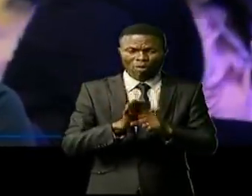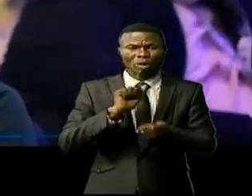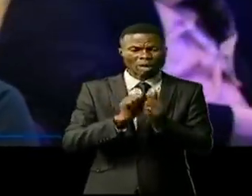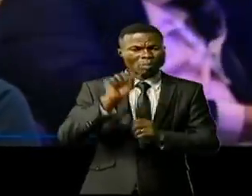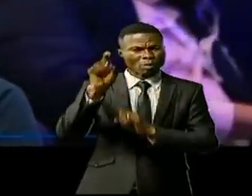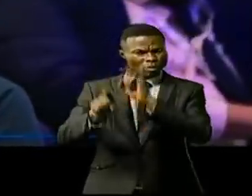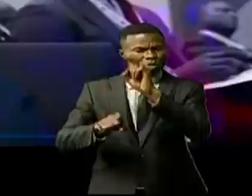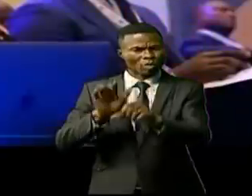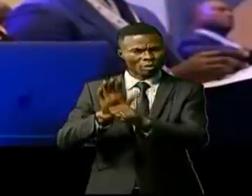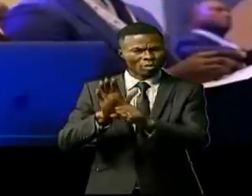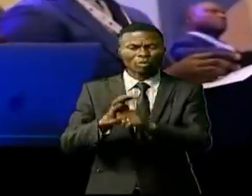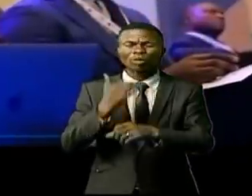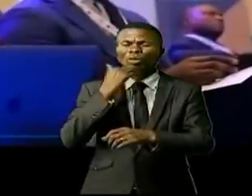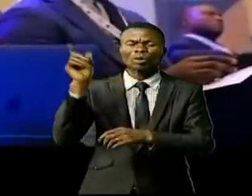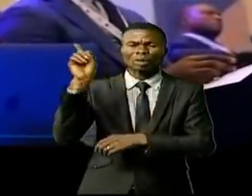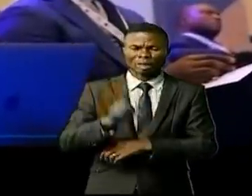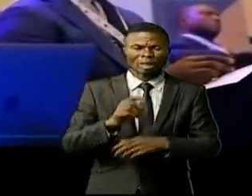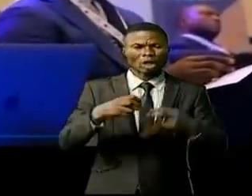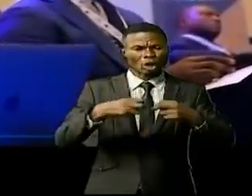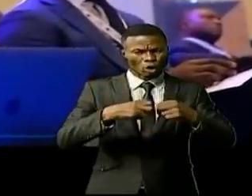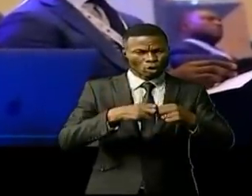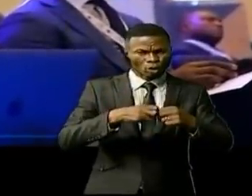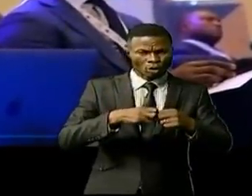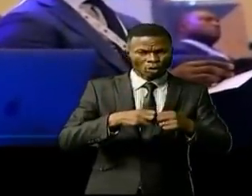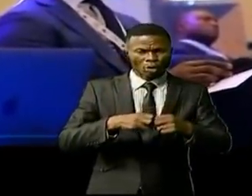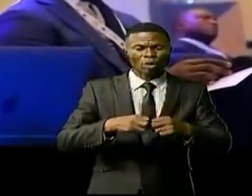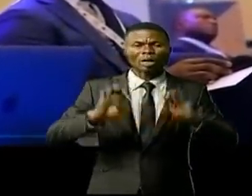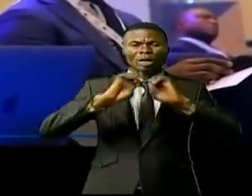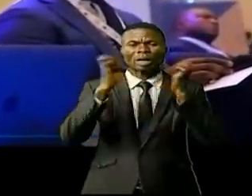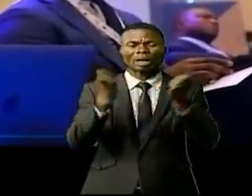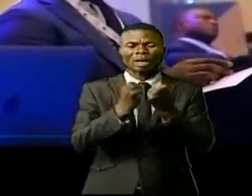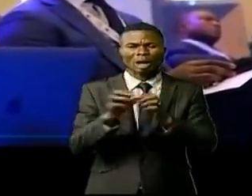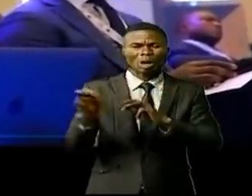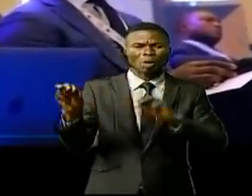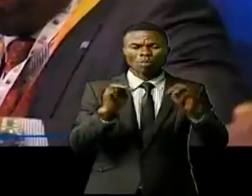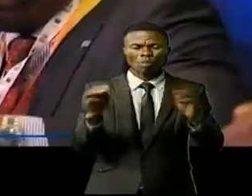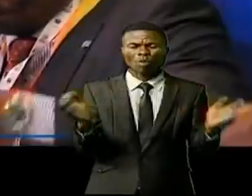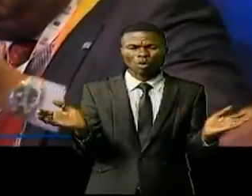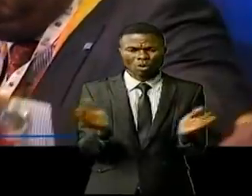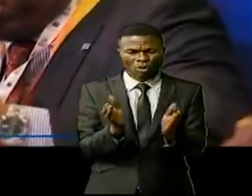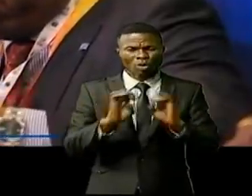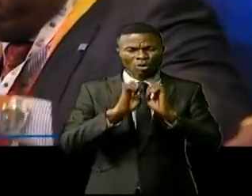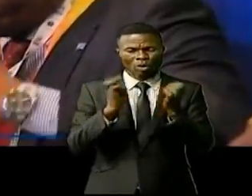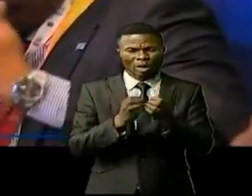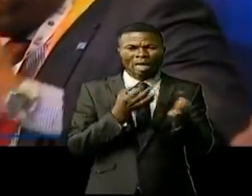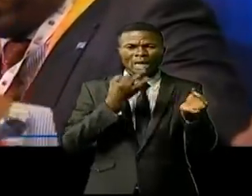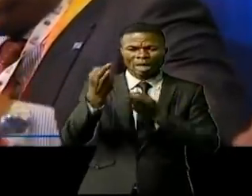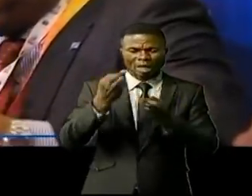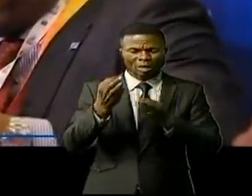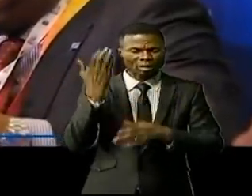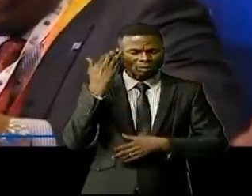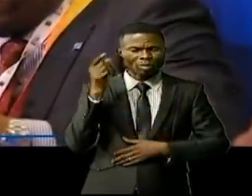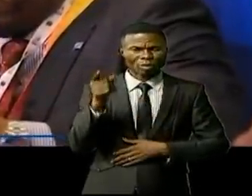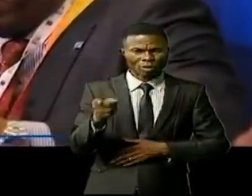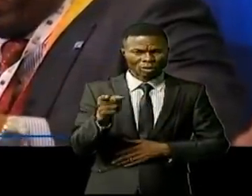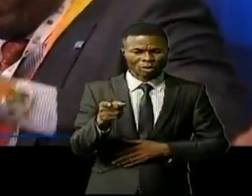des investisseurs sont revenues sur l'énergie et le petit et moyen des entreprises après les exposés de Jean Bosco Kayombo et Ezekiel Bidoua,